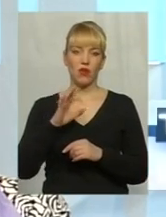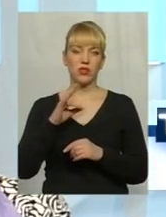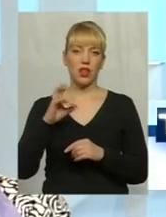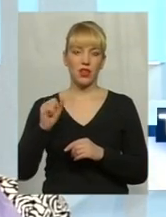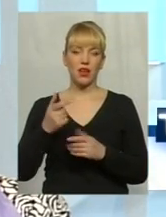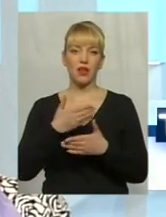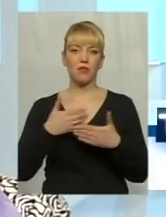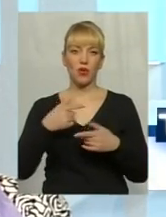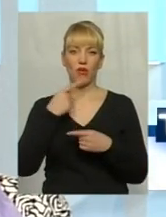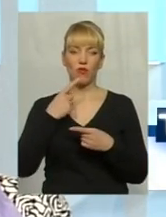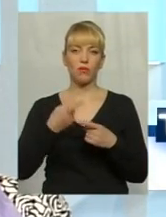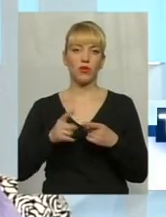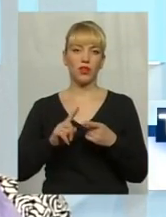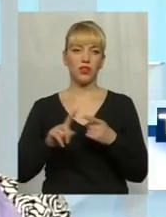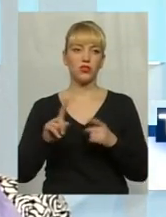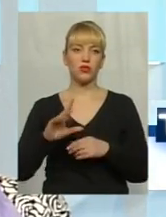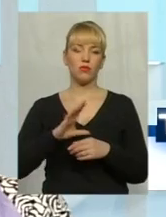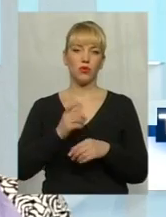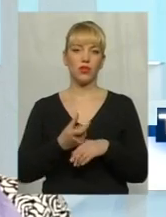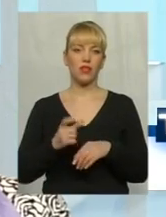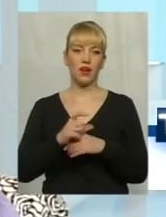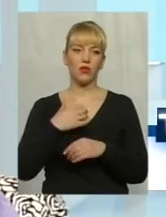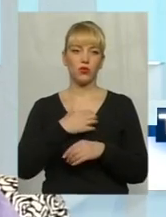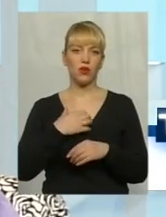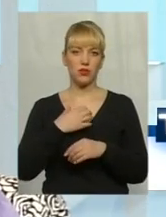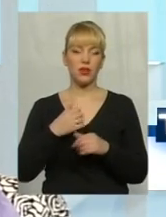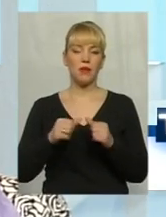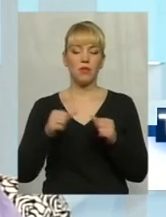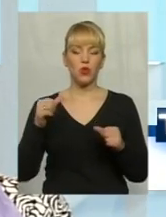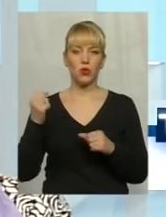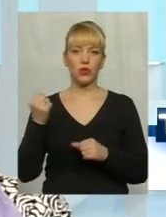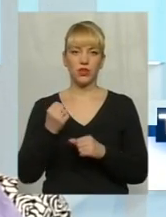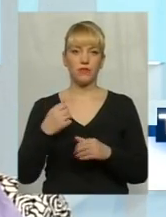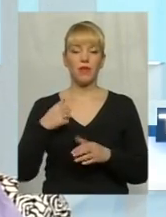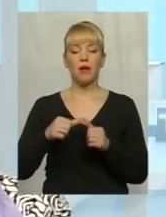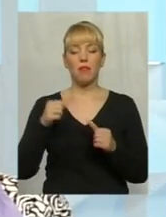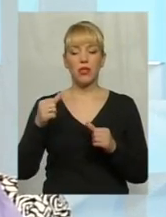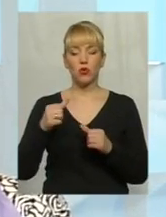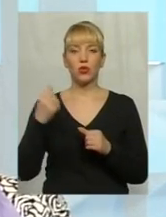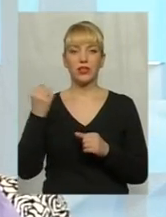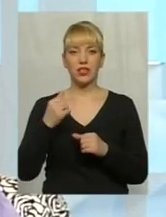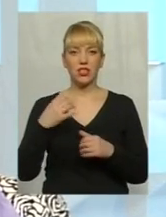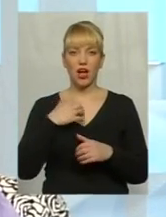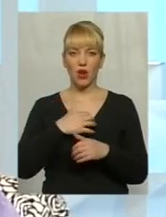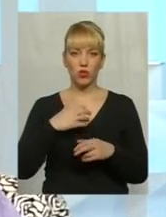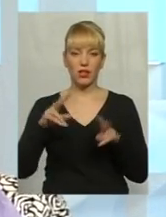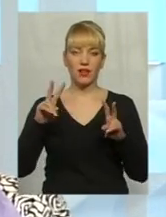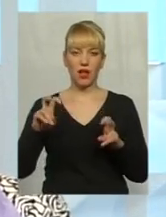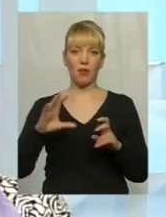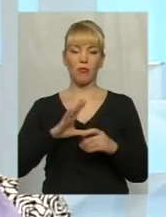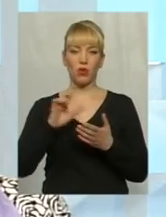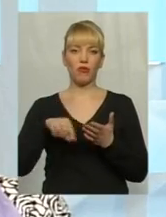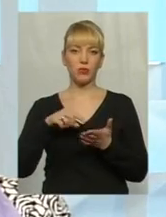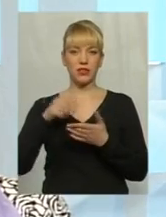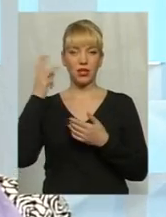сьогодні говоримо про те, що було найактуальніше минулого тижня. Минулого тижня, на нашу думку, найактуальніша тема була в місті